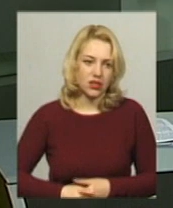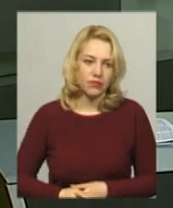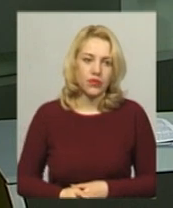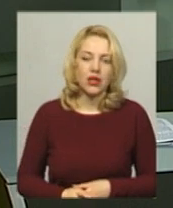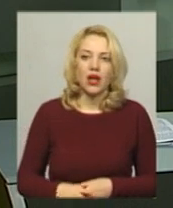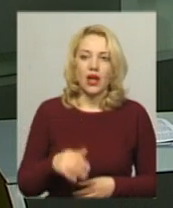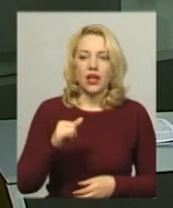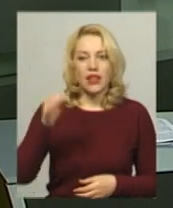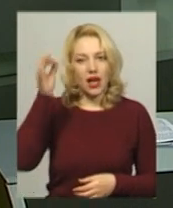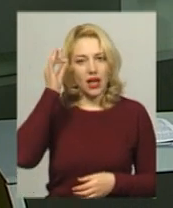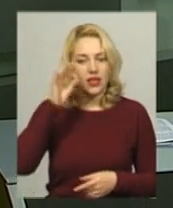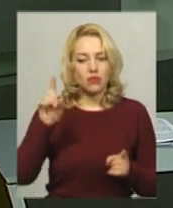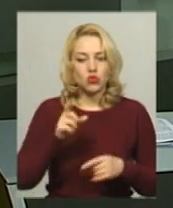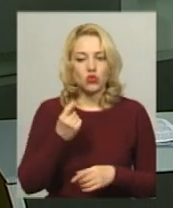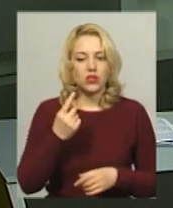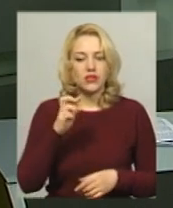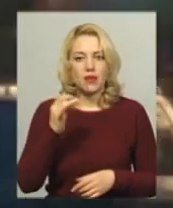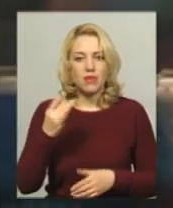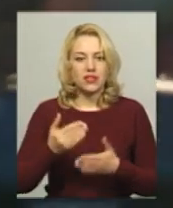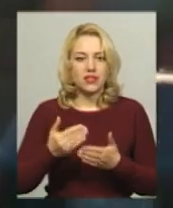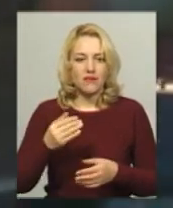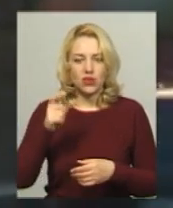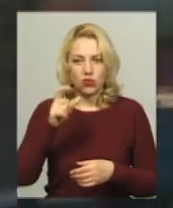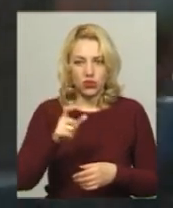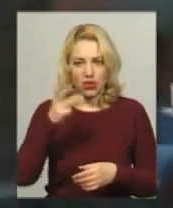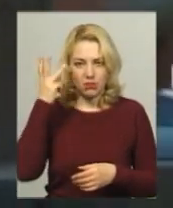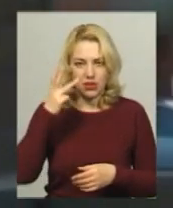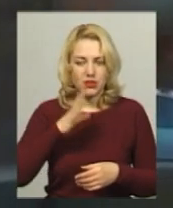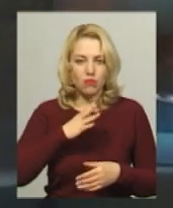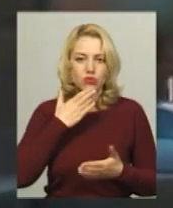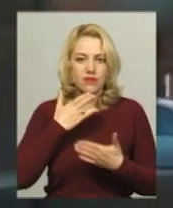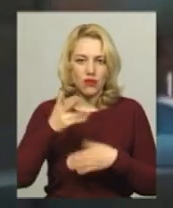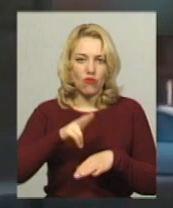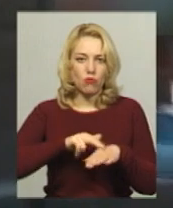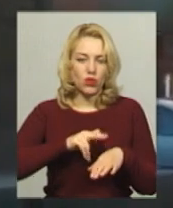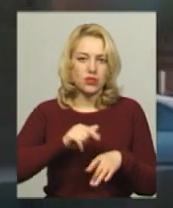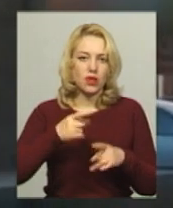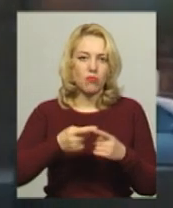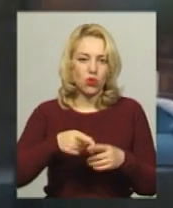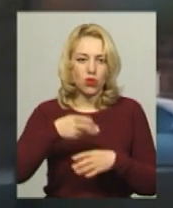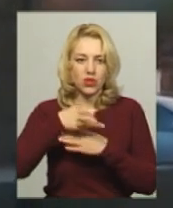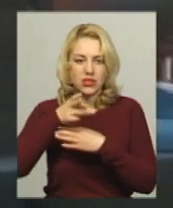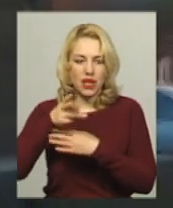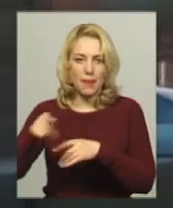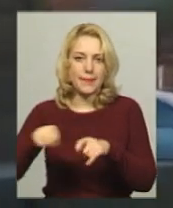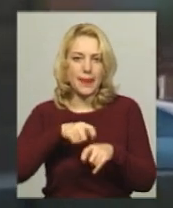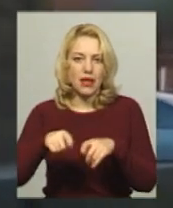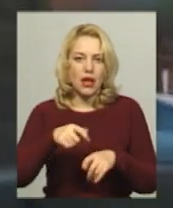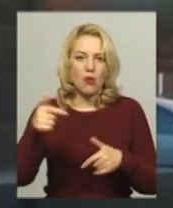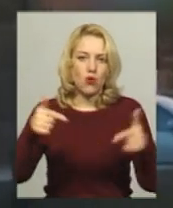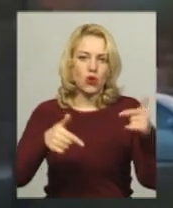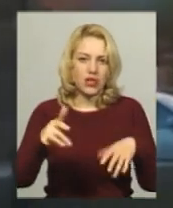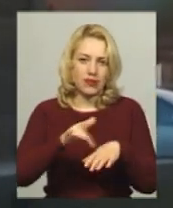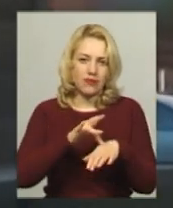Нагадаю, 11 березня від жителя Хмельницького надійшло звернення до патрульної поліції про трансляцію матеріалів порнографічного